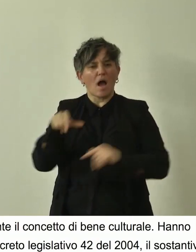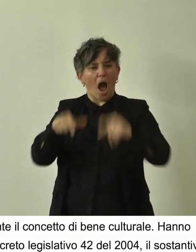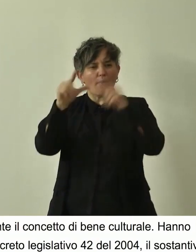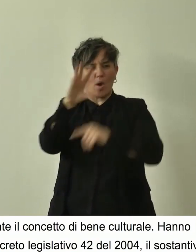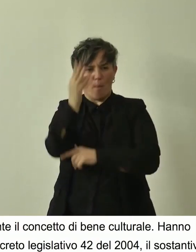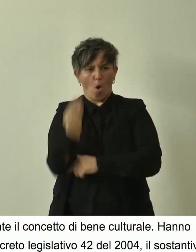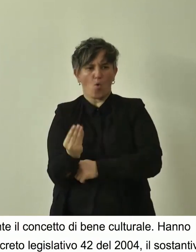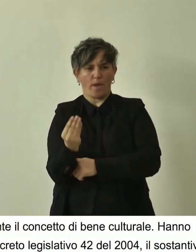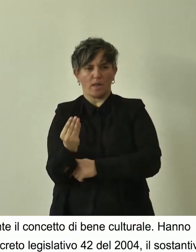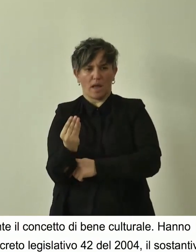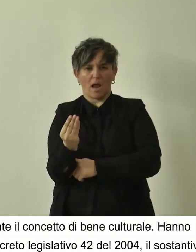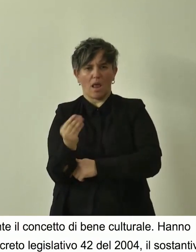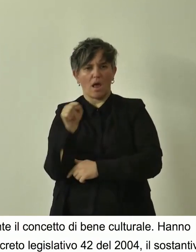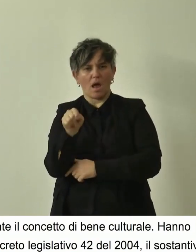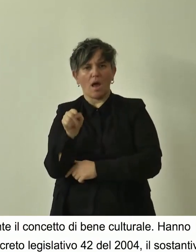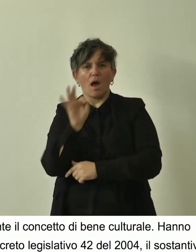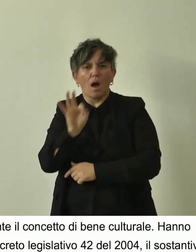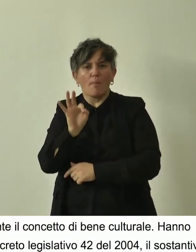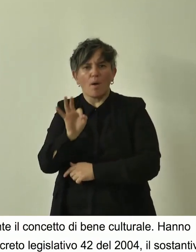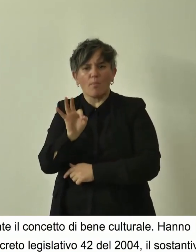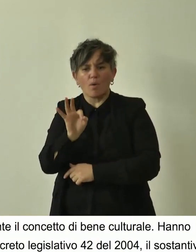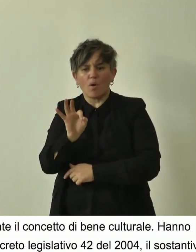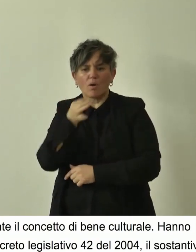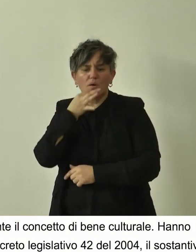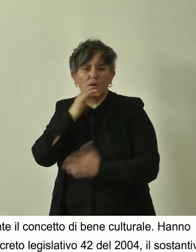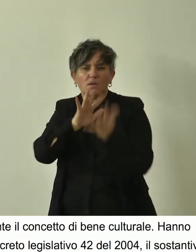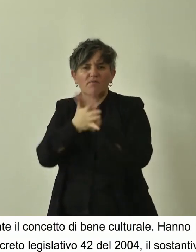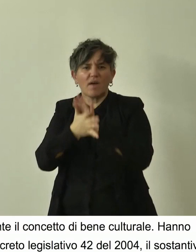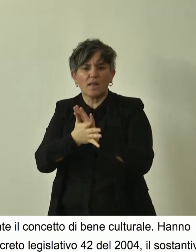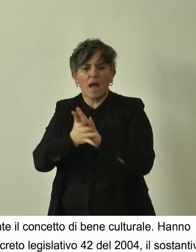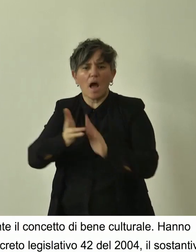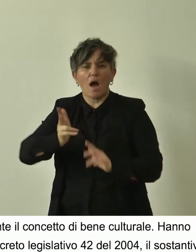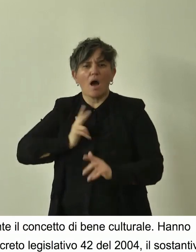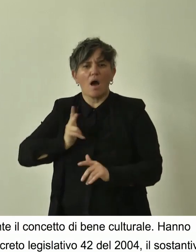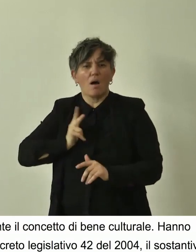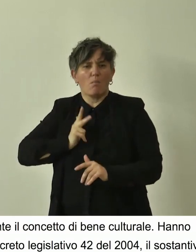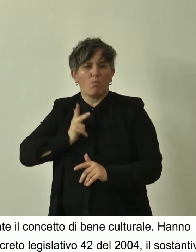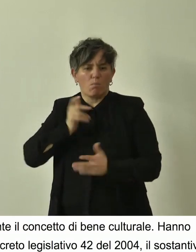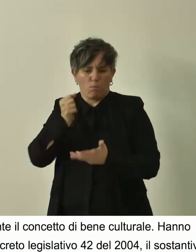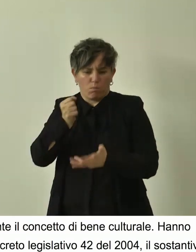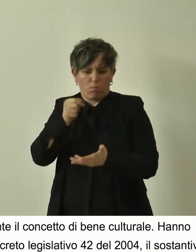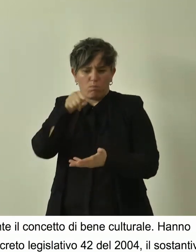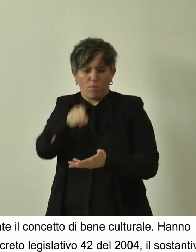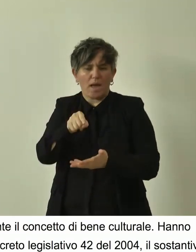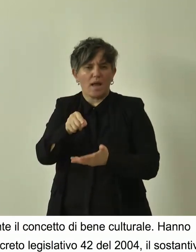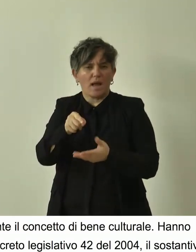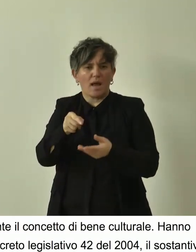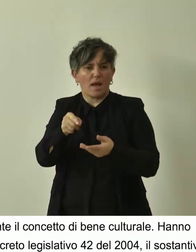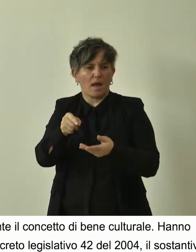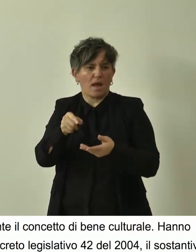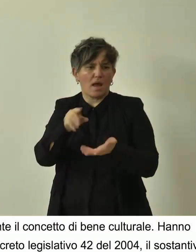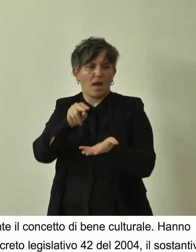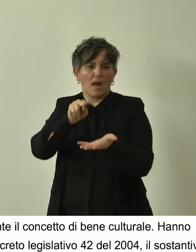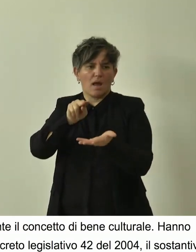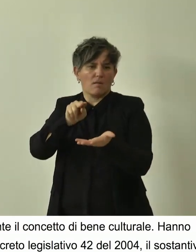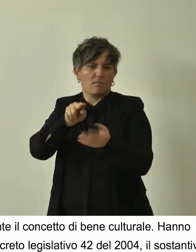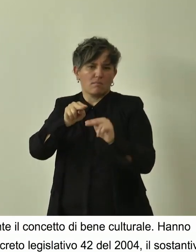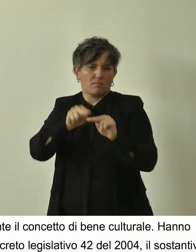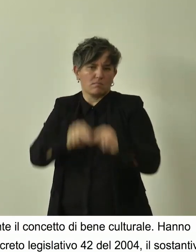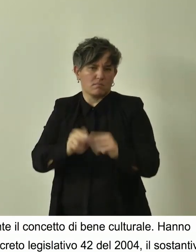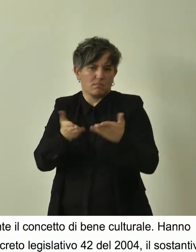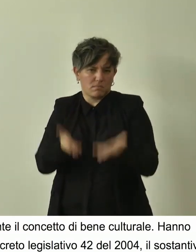beni immobili che hanno uno